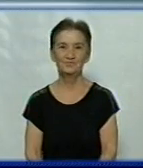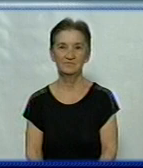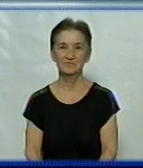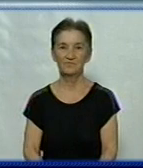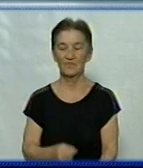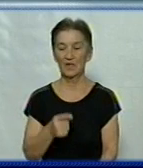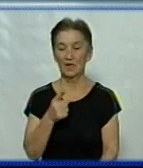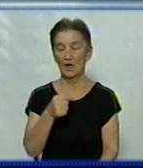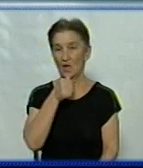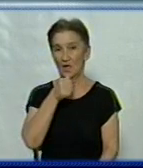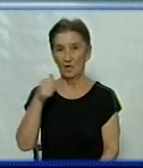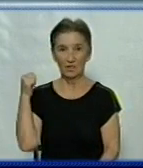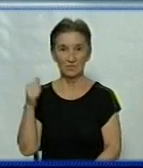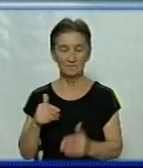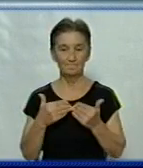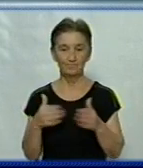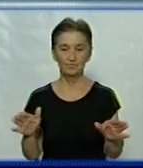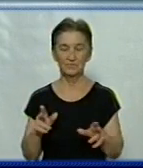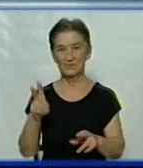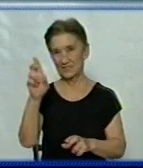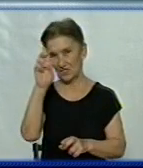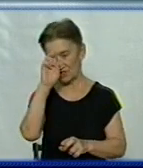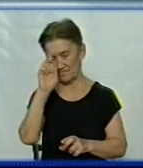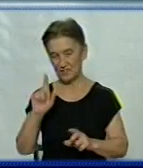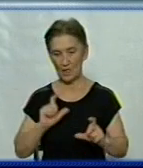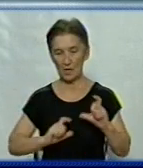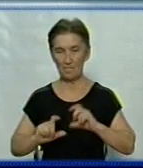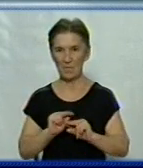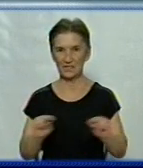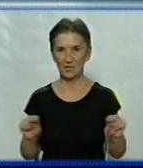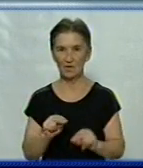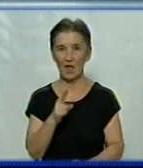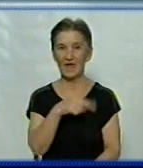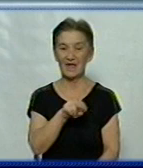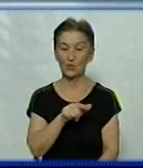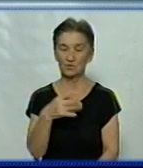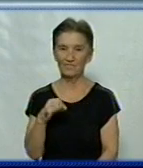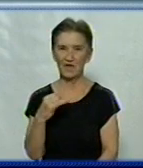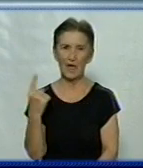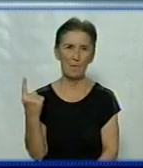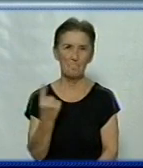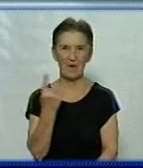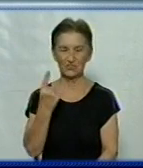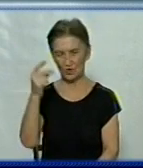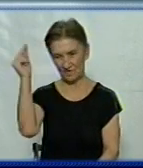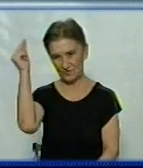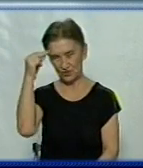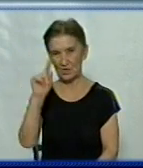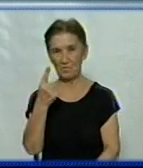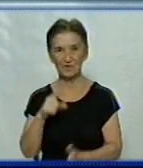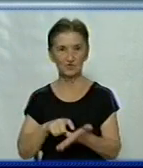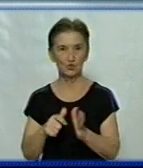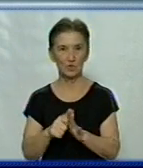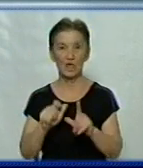минулорічна випускниця Центральноукраїнського державного педагогічного університету Дар'я Гуртова стала першою вчителькою першого класу